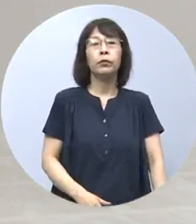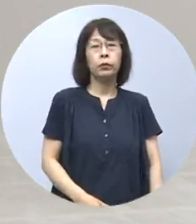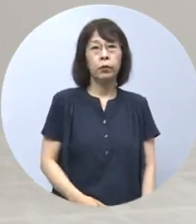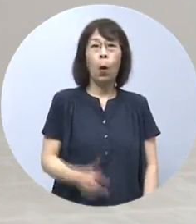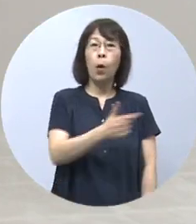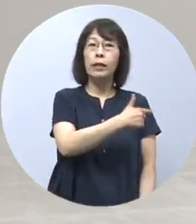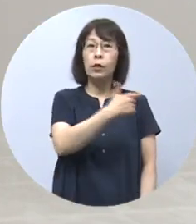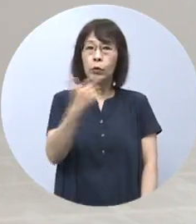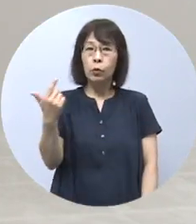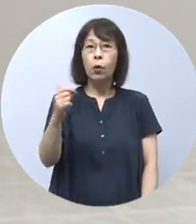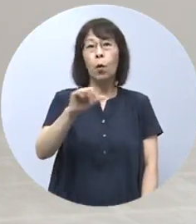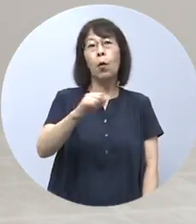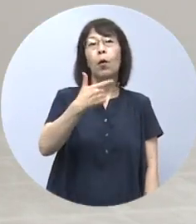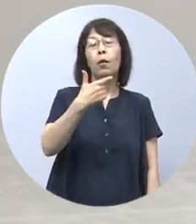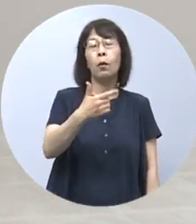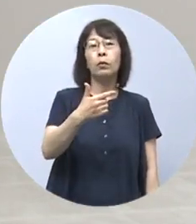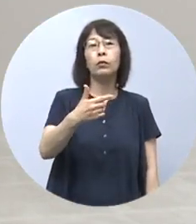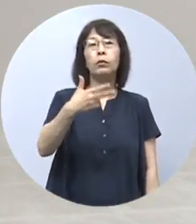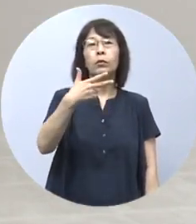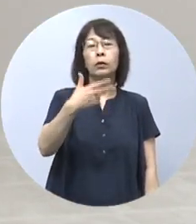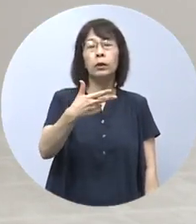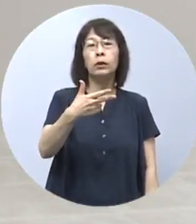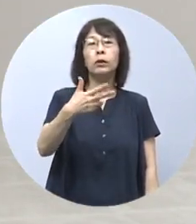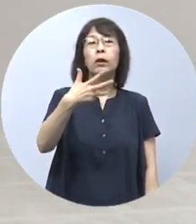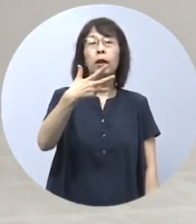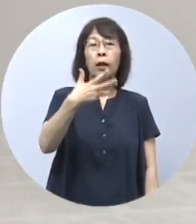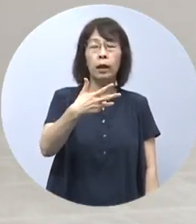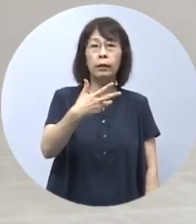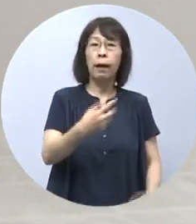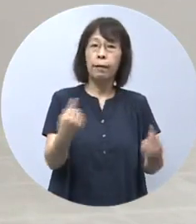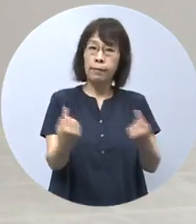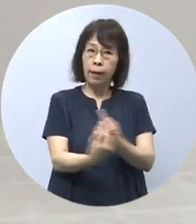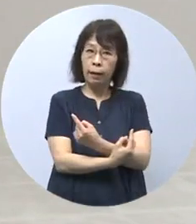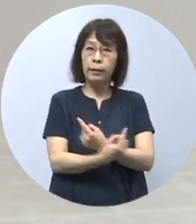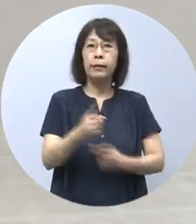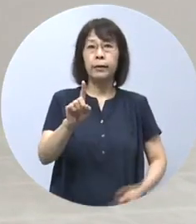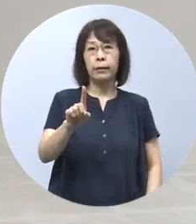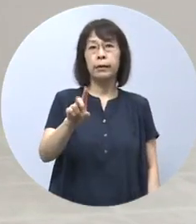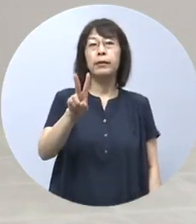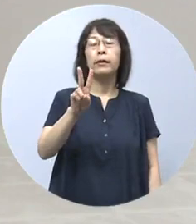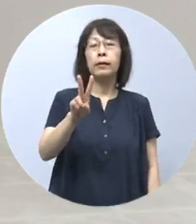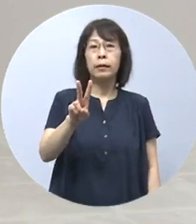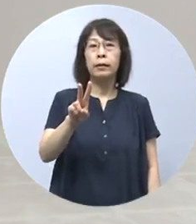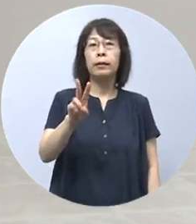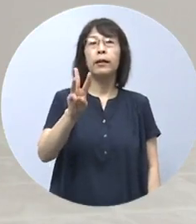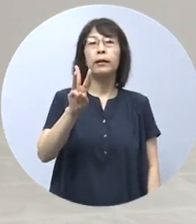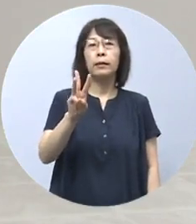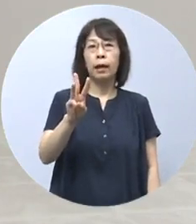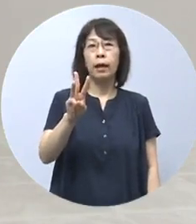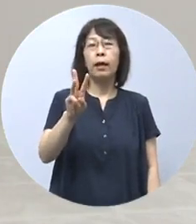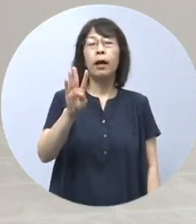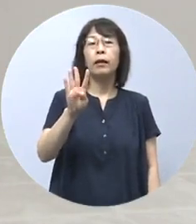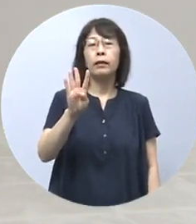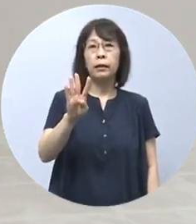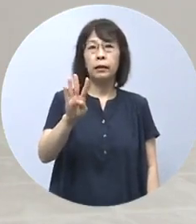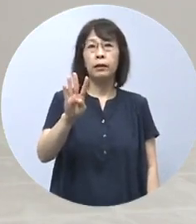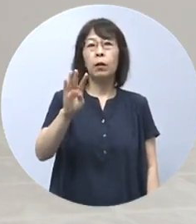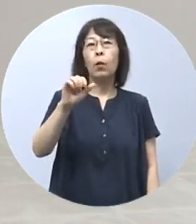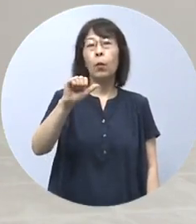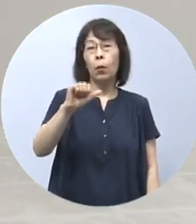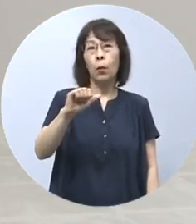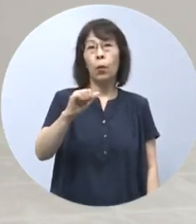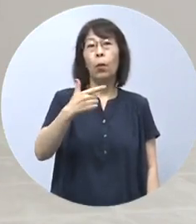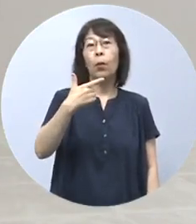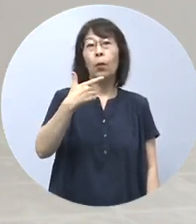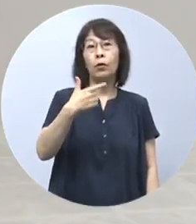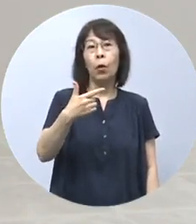大きく567反対1234